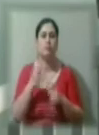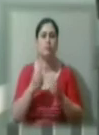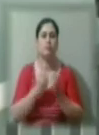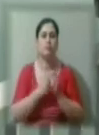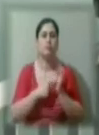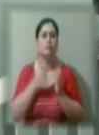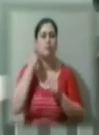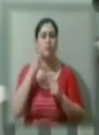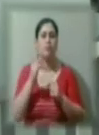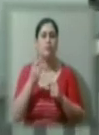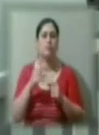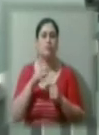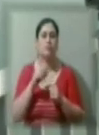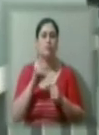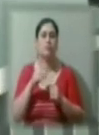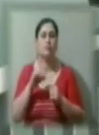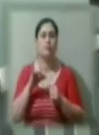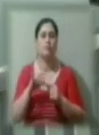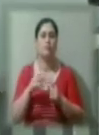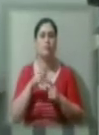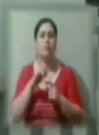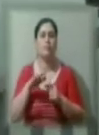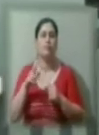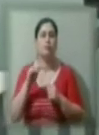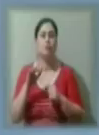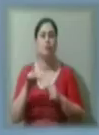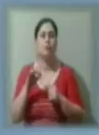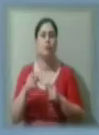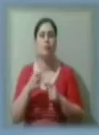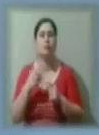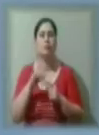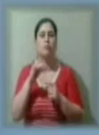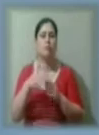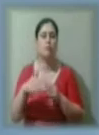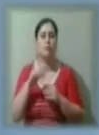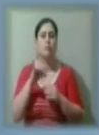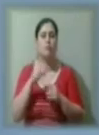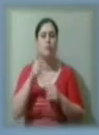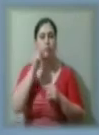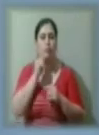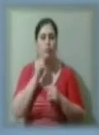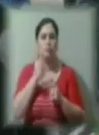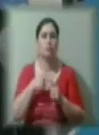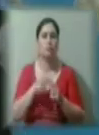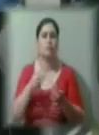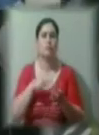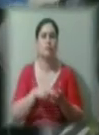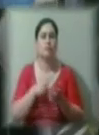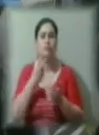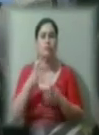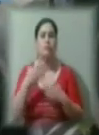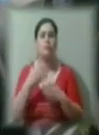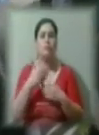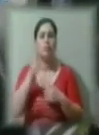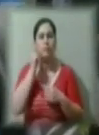кримського півострова на КПВВ Чонгар між окупованим Кримом і материковою країною встановили два прапори – український і